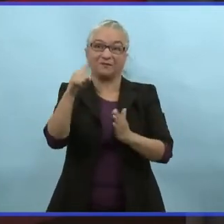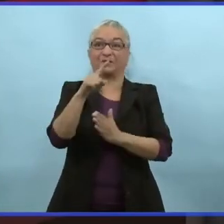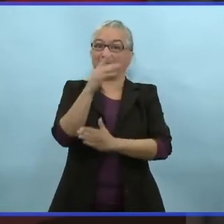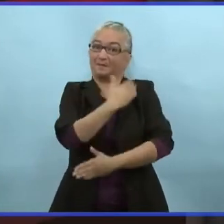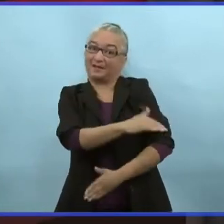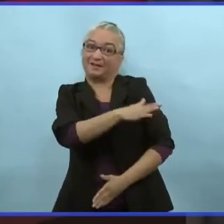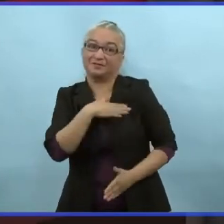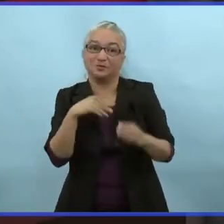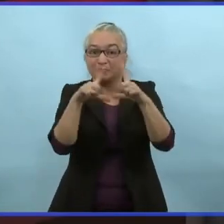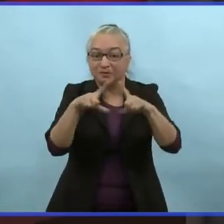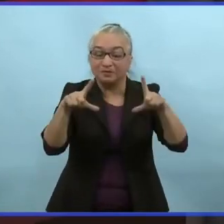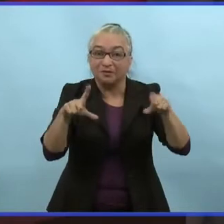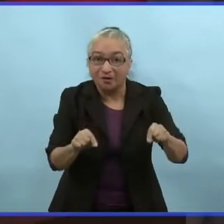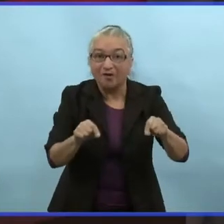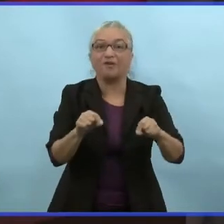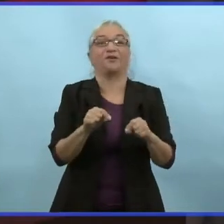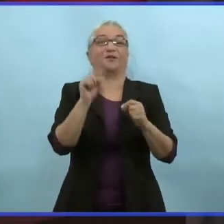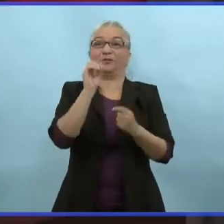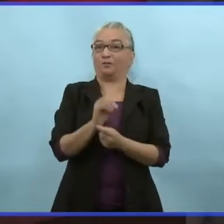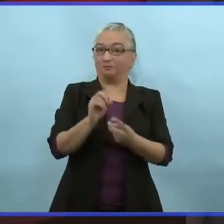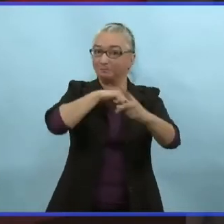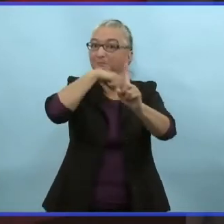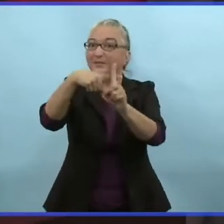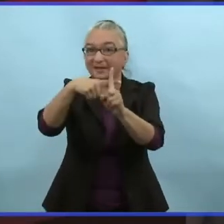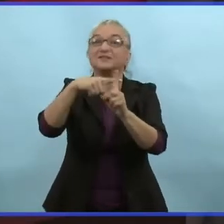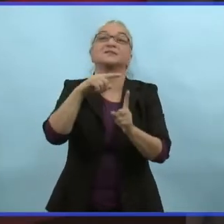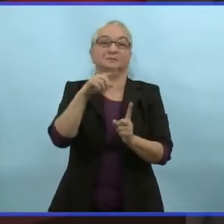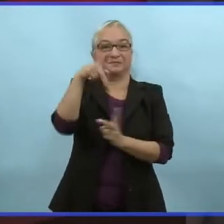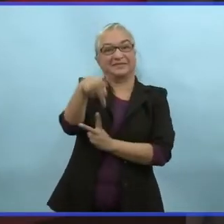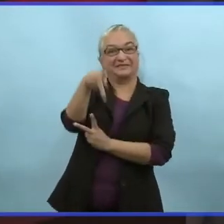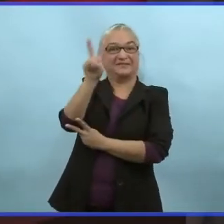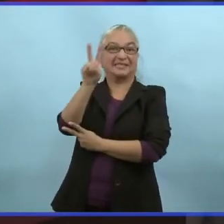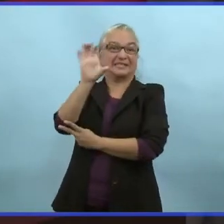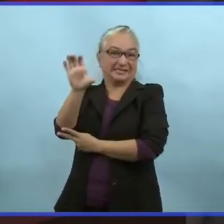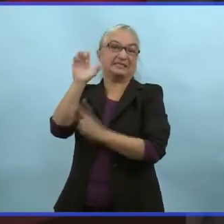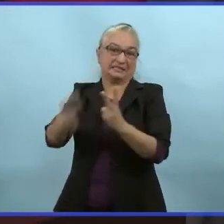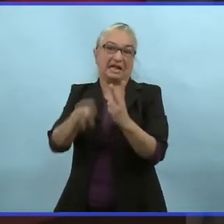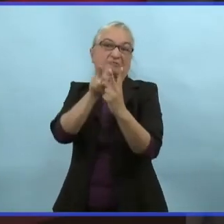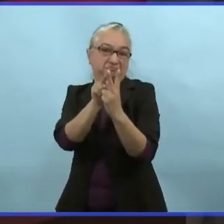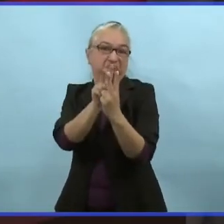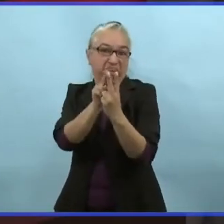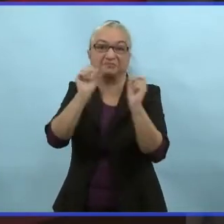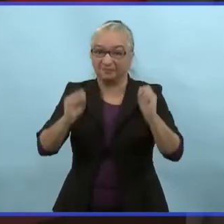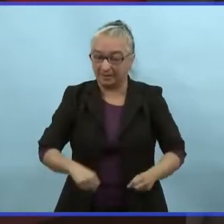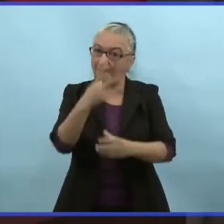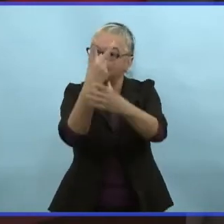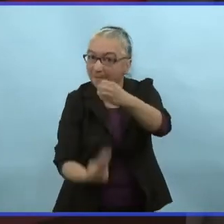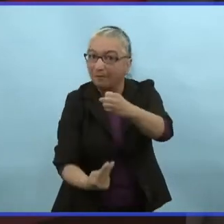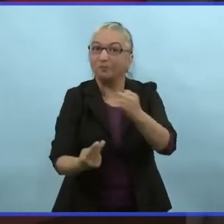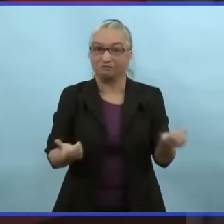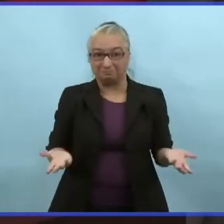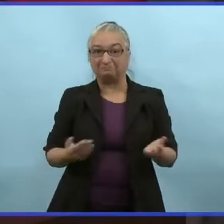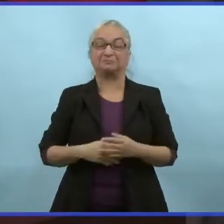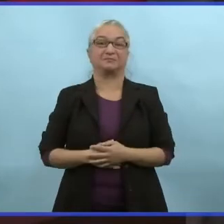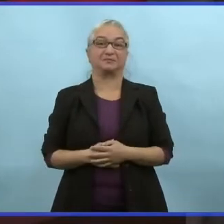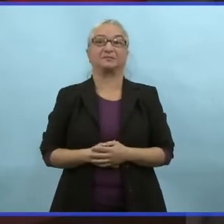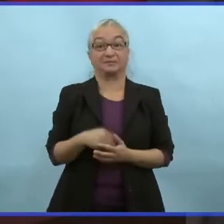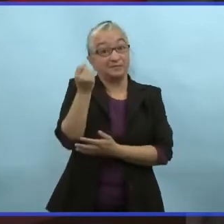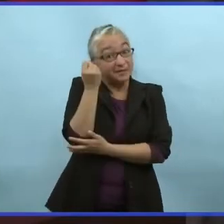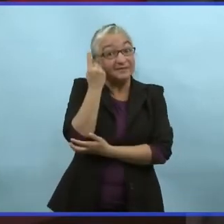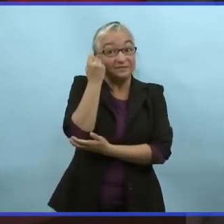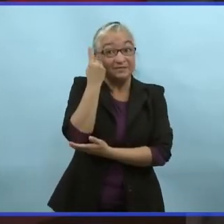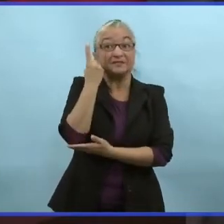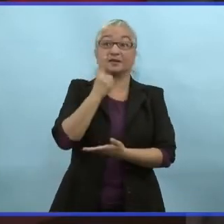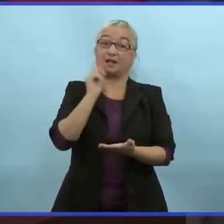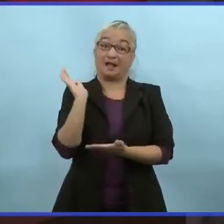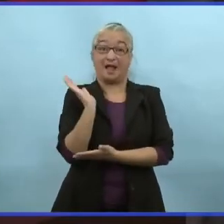sont donc admissibles à la carte provinciale et à la carte pancanadienne. Comme les docteurs Roussin et Reimer ont dit, une